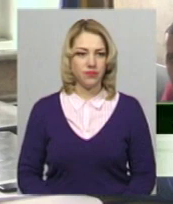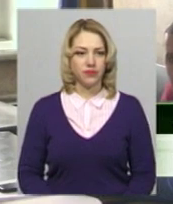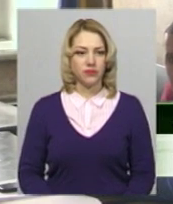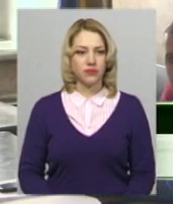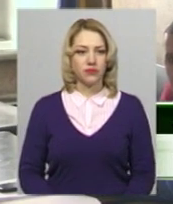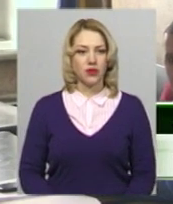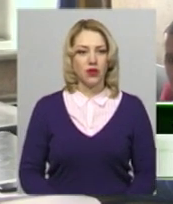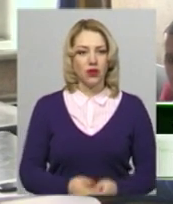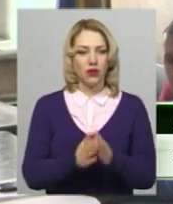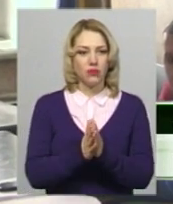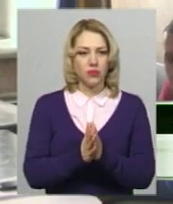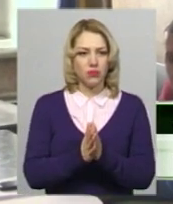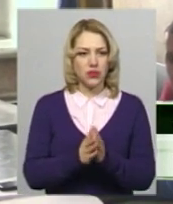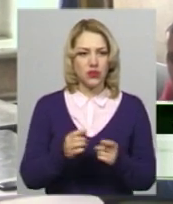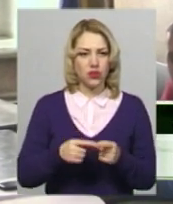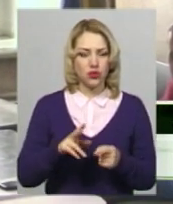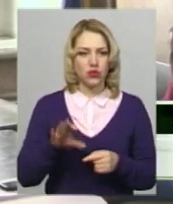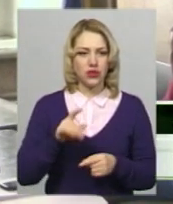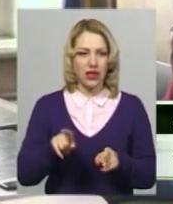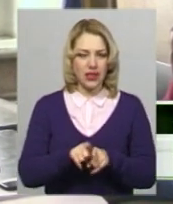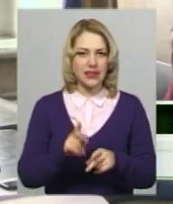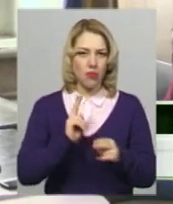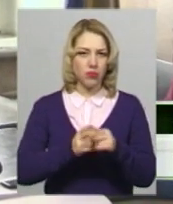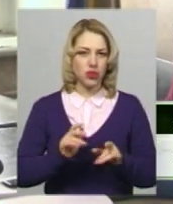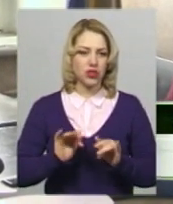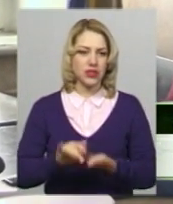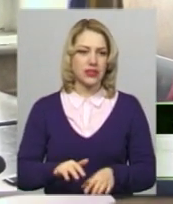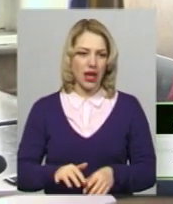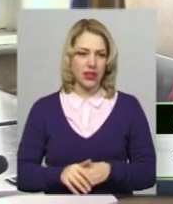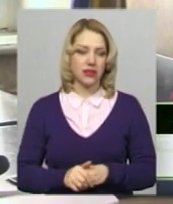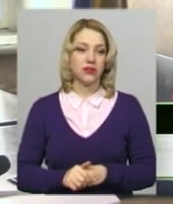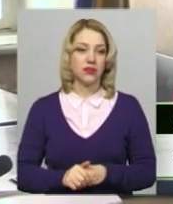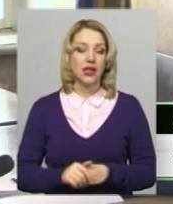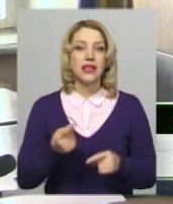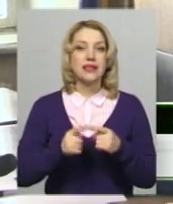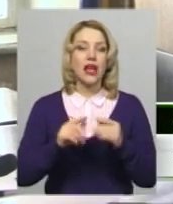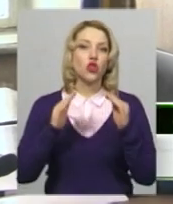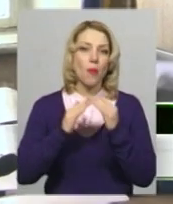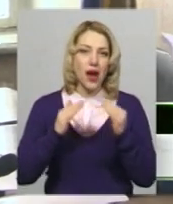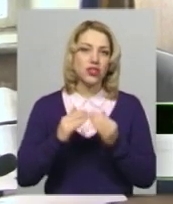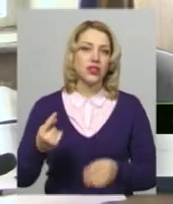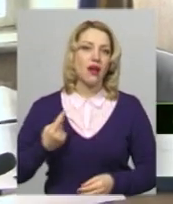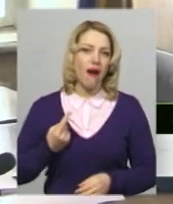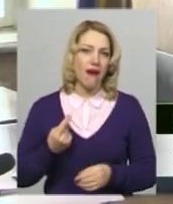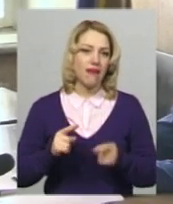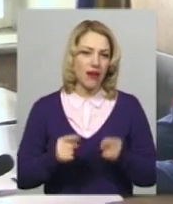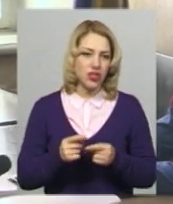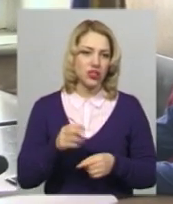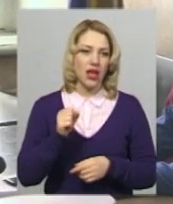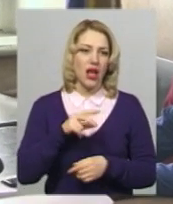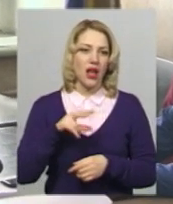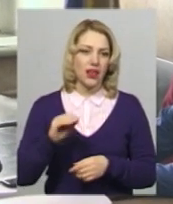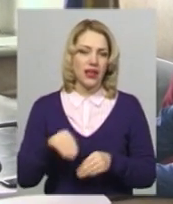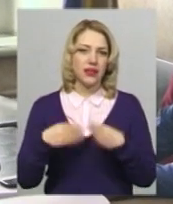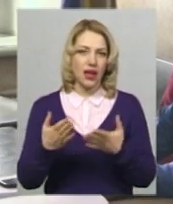застосувати більш кожний запобіжний захід, а саме такий, мій підзахисний, я казав, це домашній арест, але дати